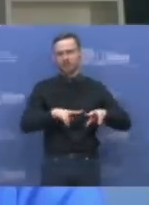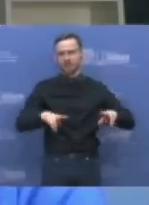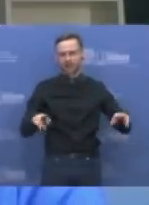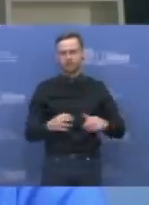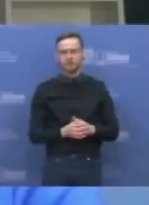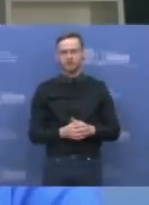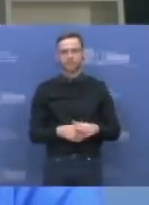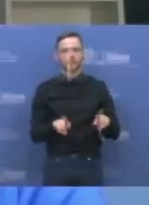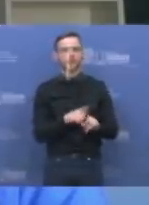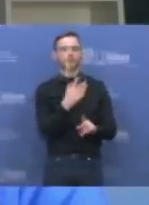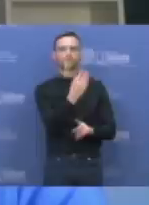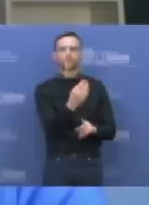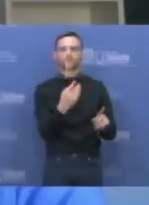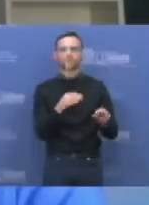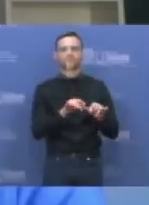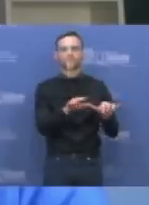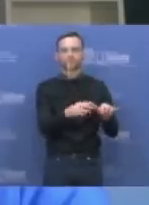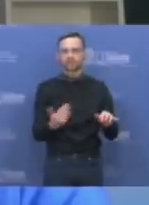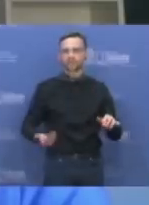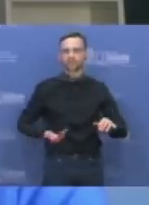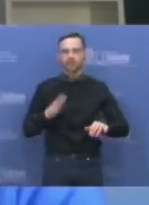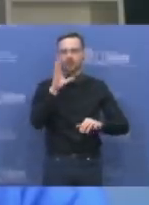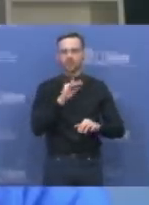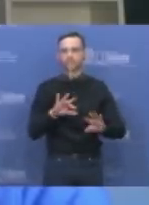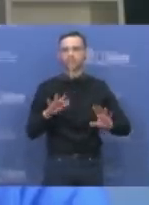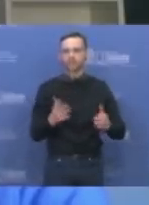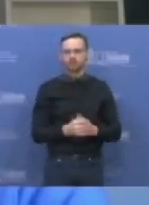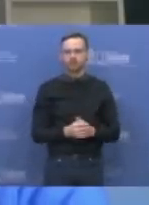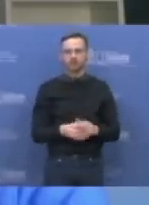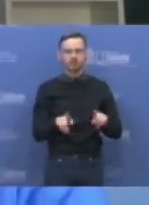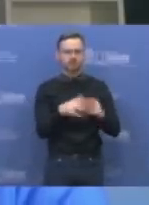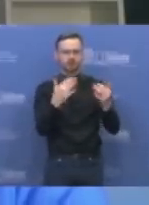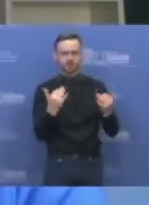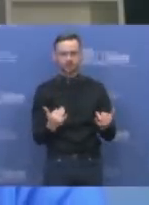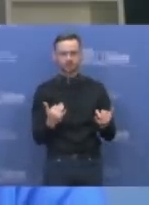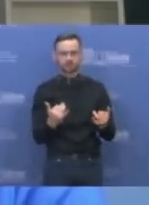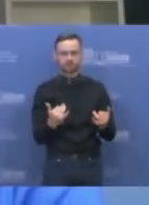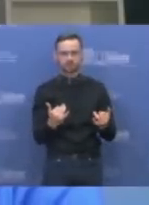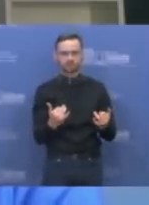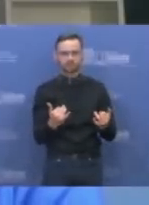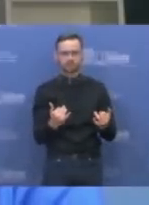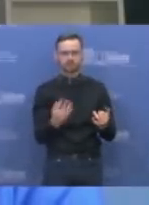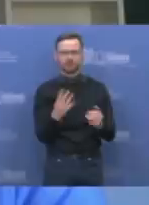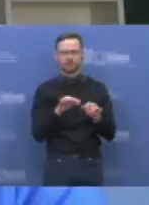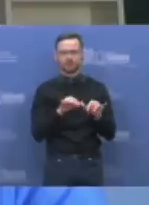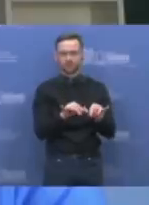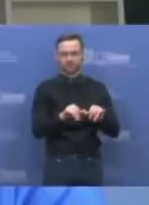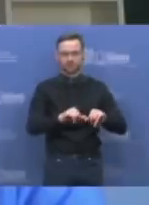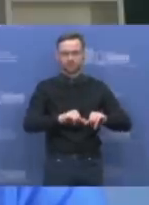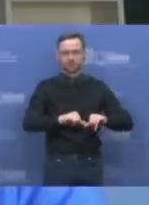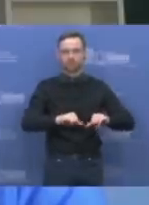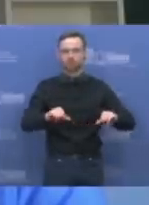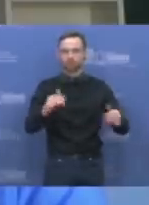mes, turi įvairių išgyvenimo strategijų ir dažnai tikimybę pasinauginti išaugą išplėtų šeimininkų ratą.